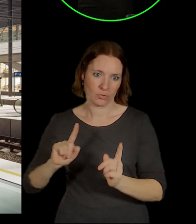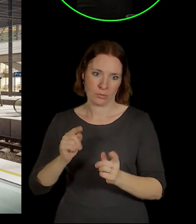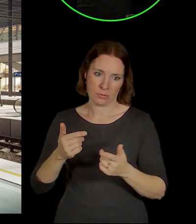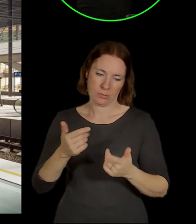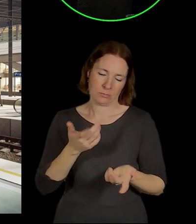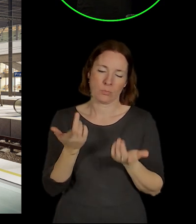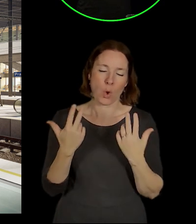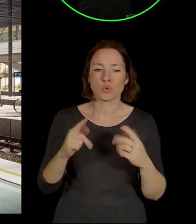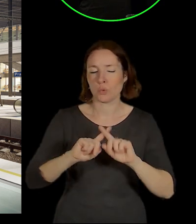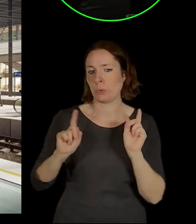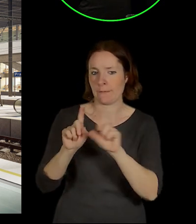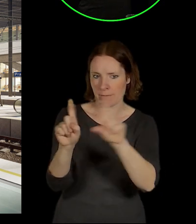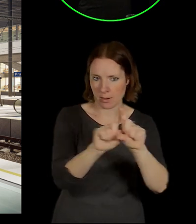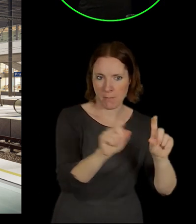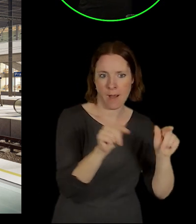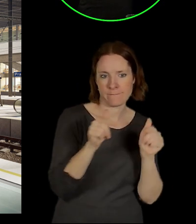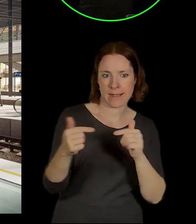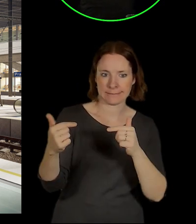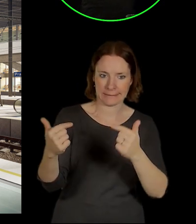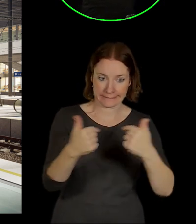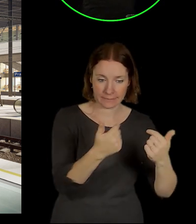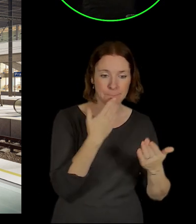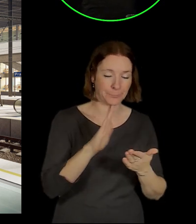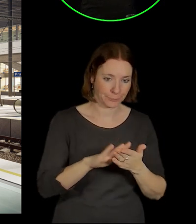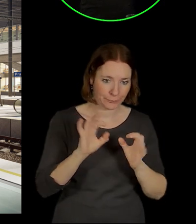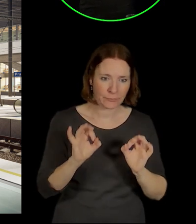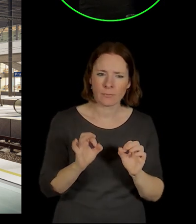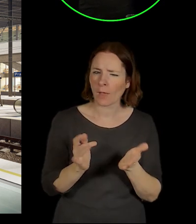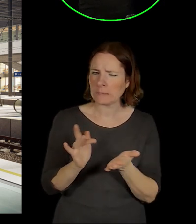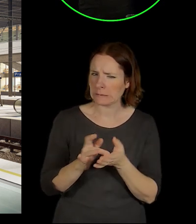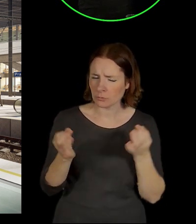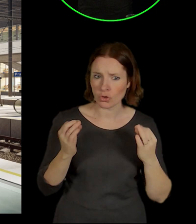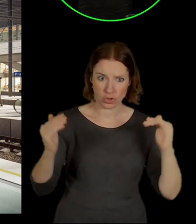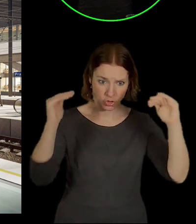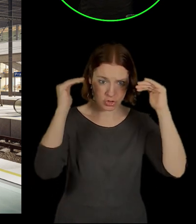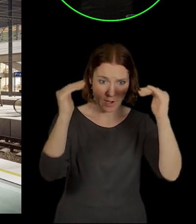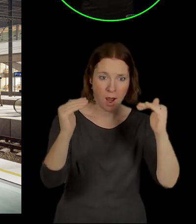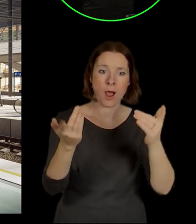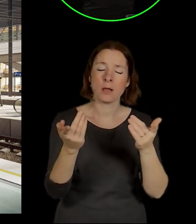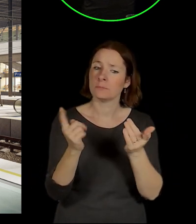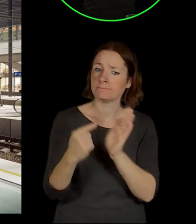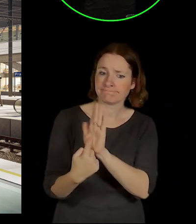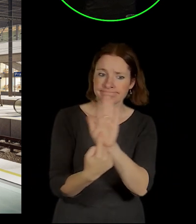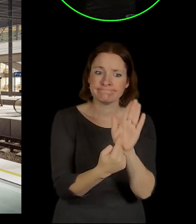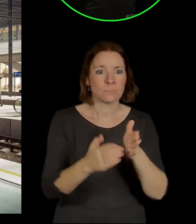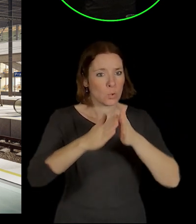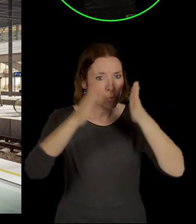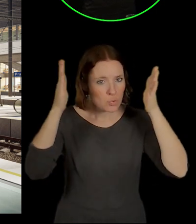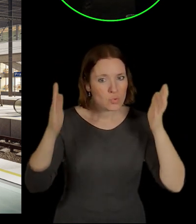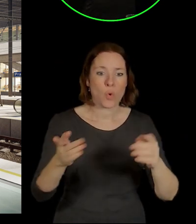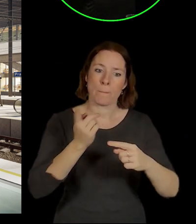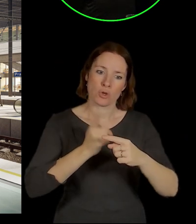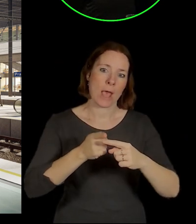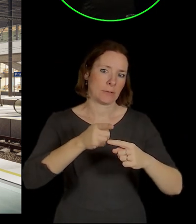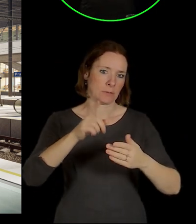jejím smyslem je jednak v tom městě jasně vytýčit tu budovu s jím účelem